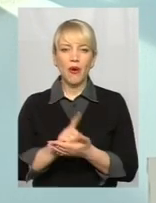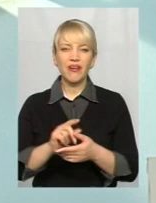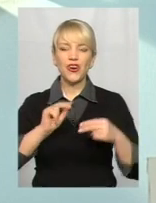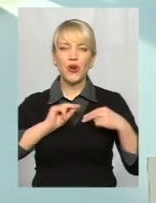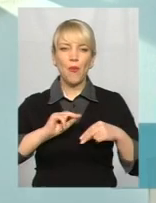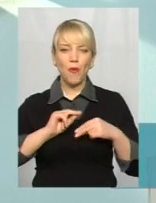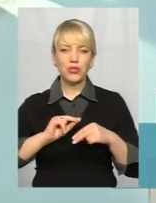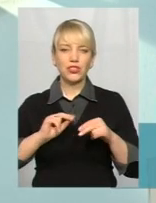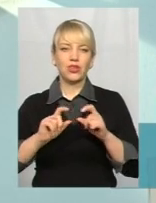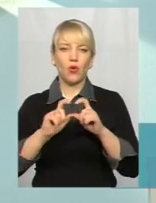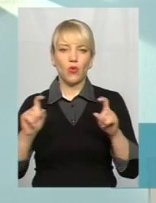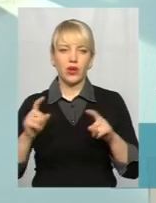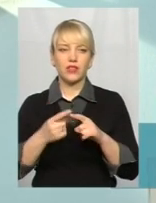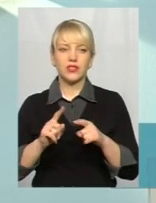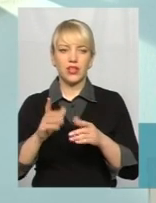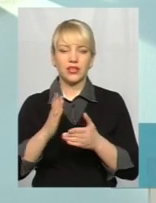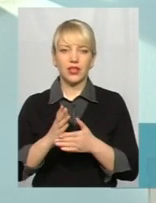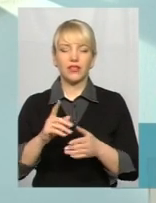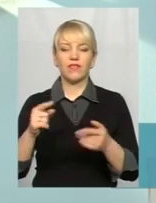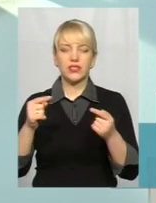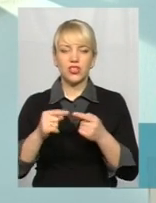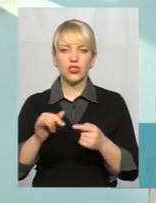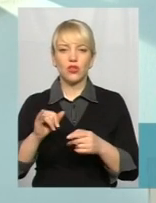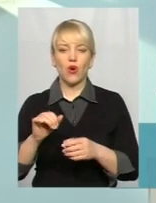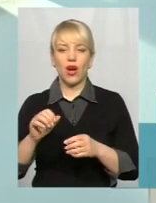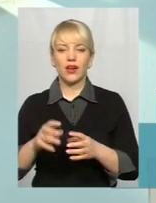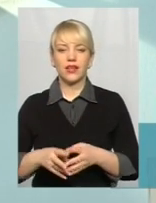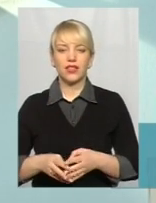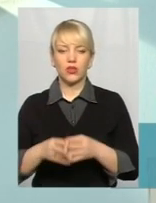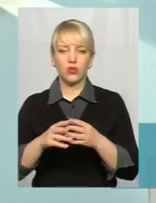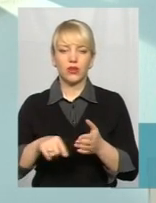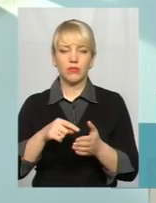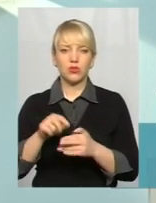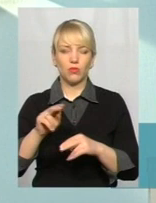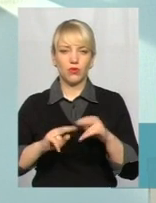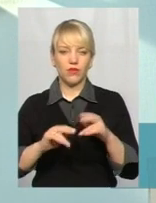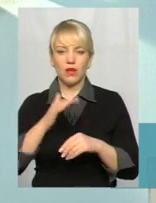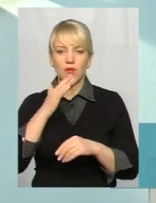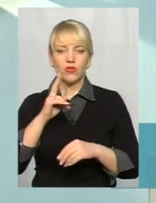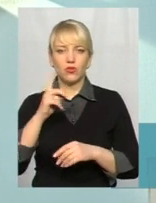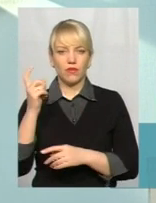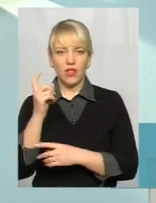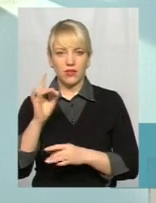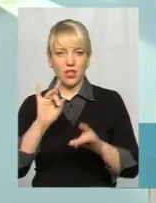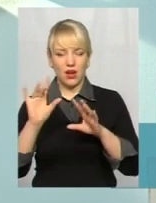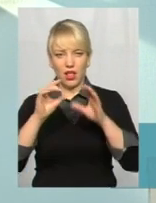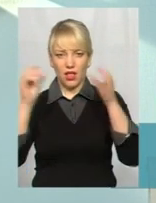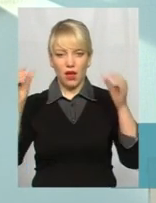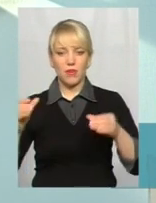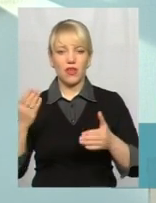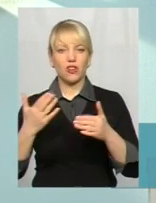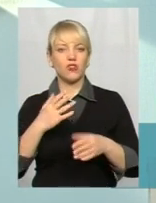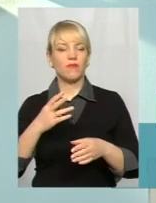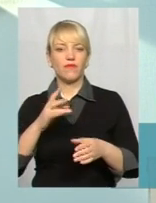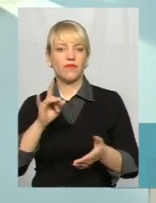тим, яким є визначено управління архітектура та містобудування. Багато хто з власників рекламних конструкцій вважає, що якщо вони поставили свою рекламу, то це вже